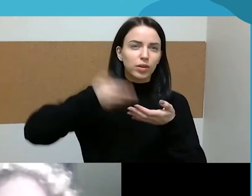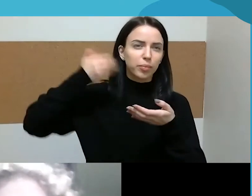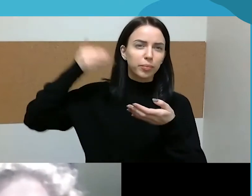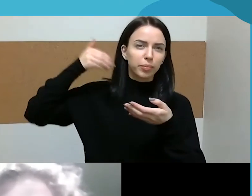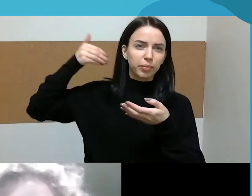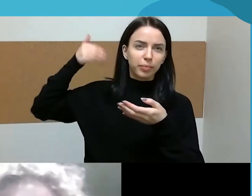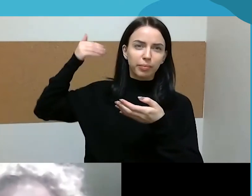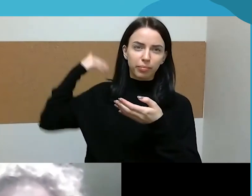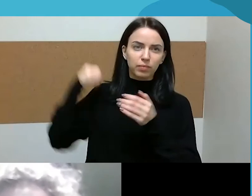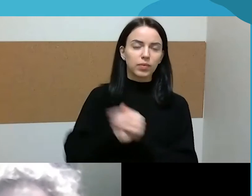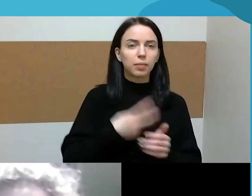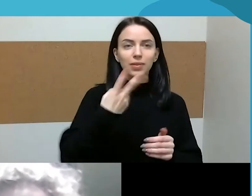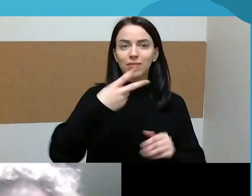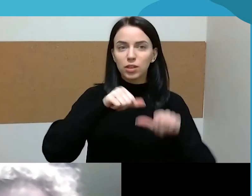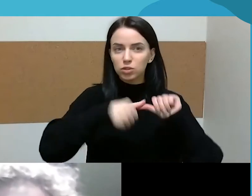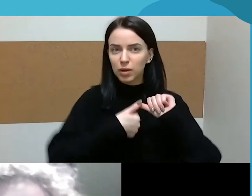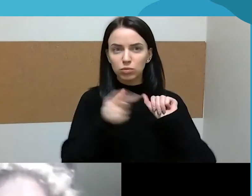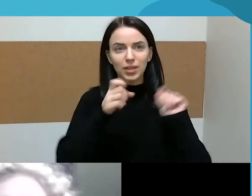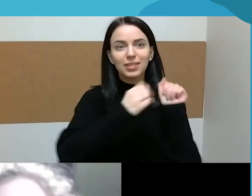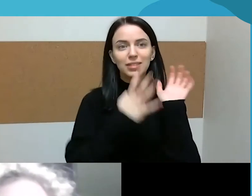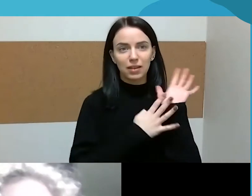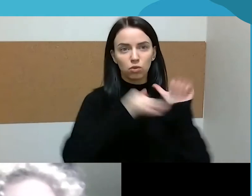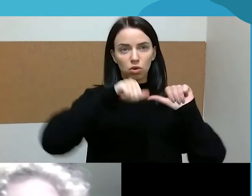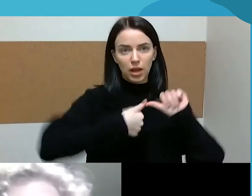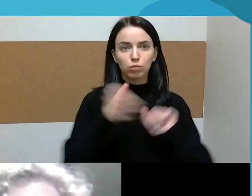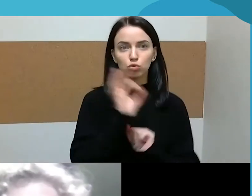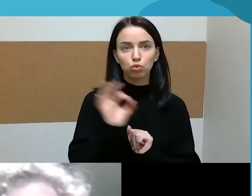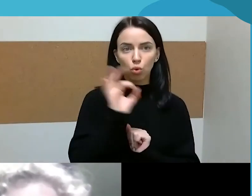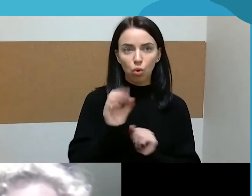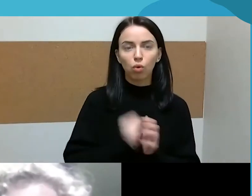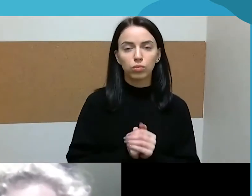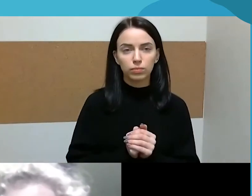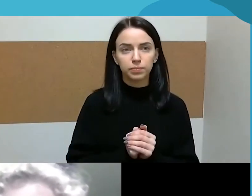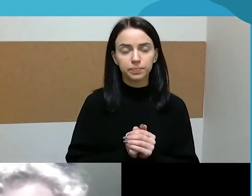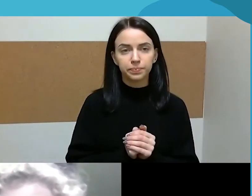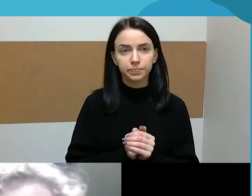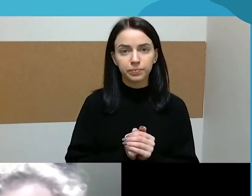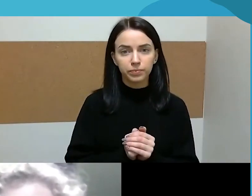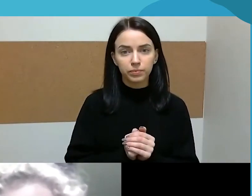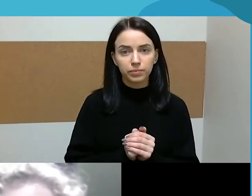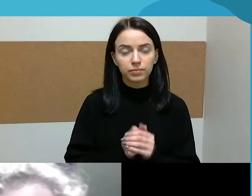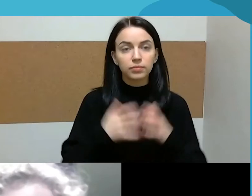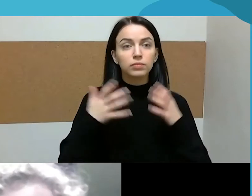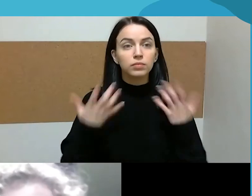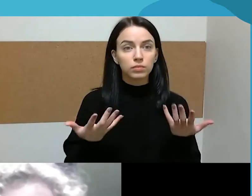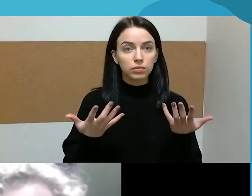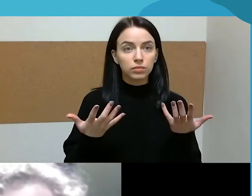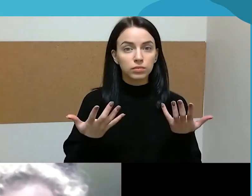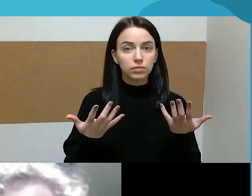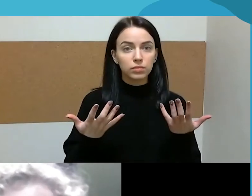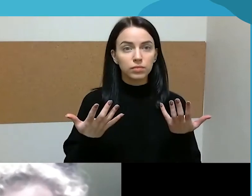net nebe 20 amžiaus o 19 amžiaus antrą pusę. Ir iš esmės šitas toks